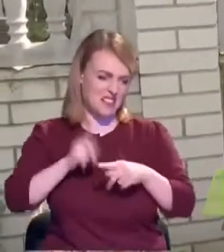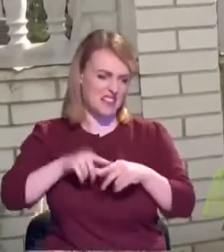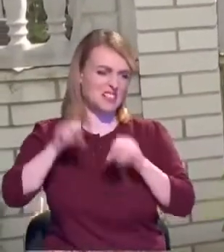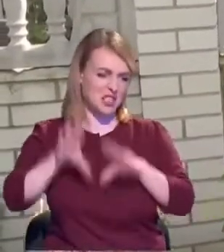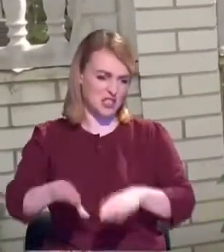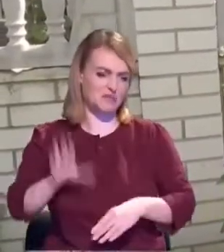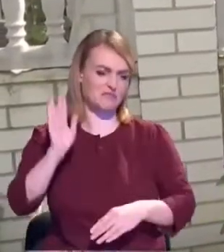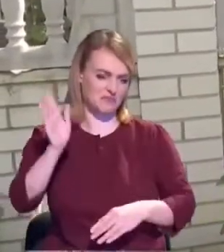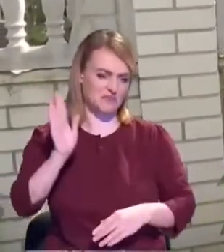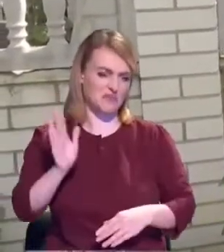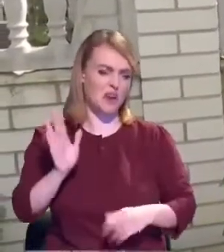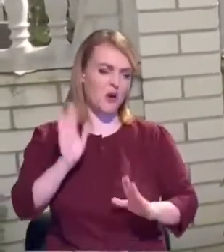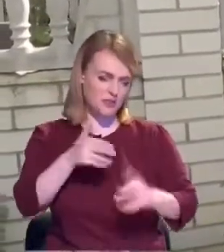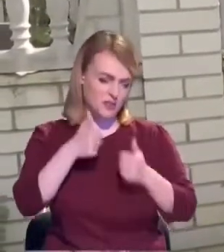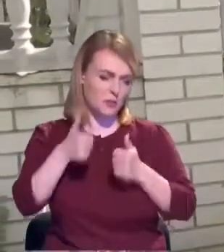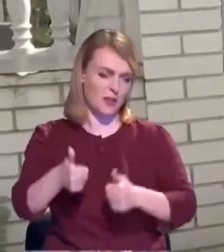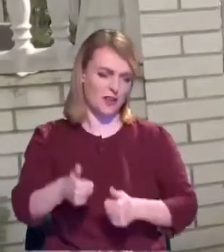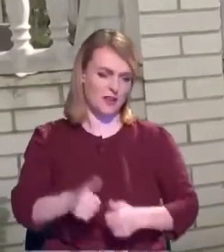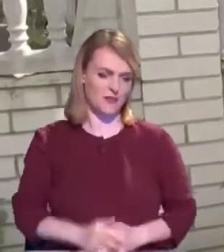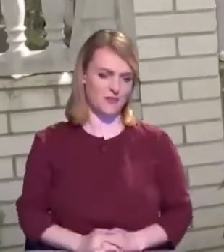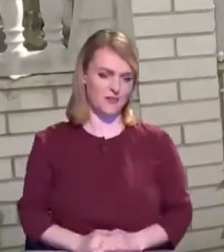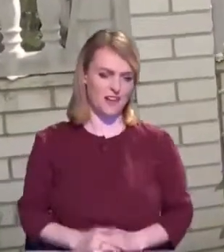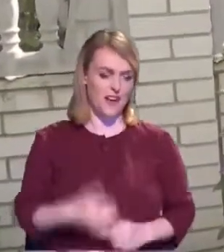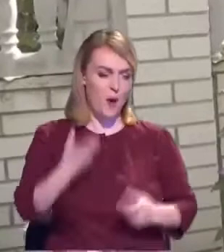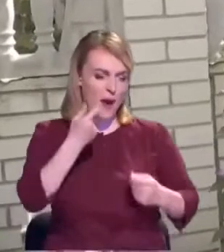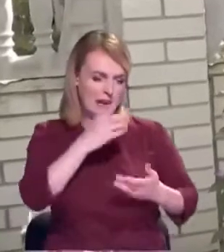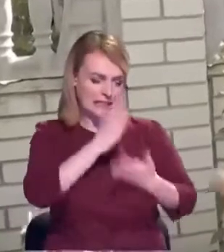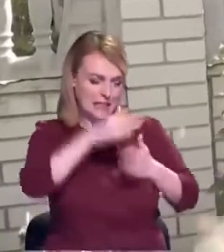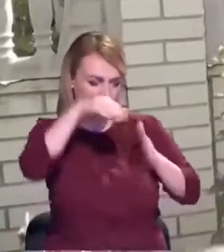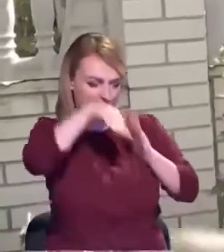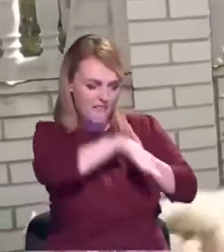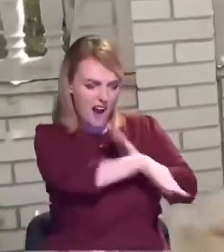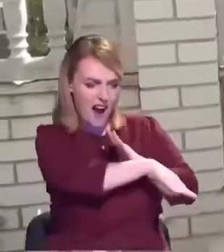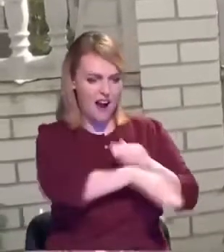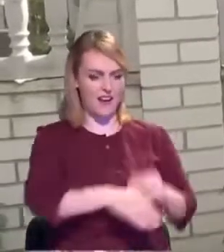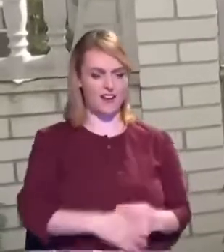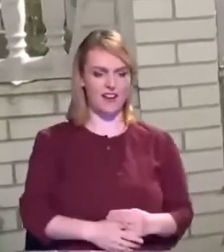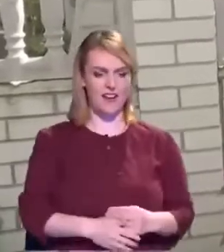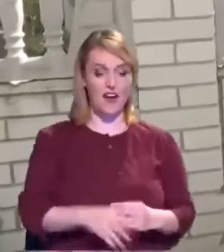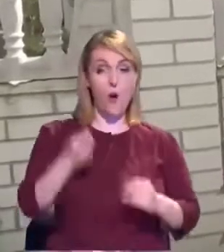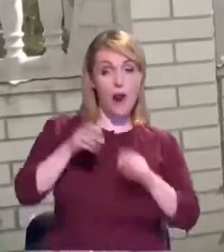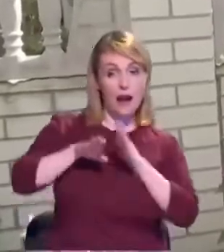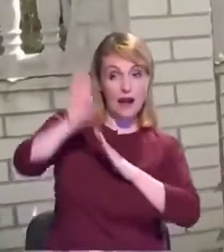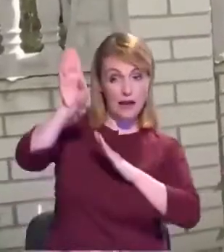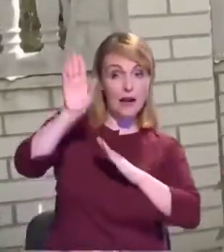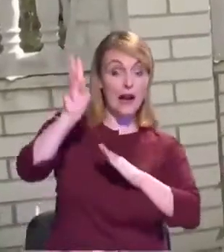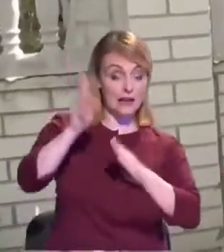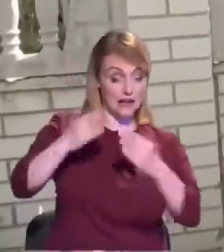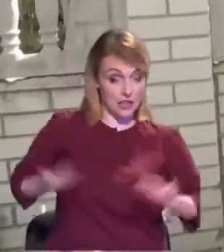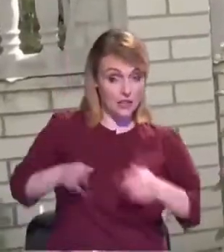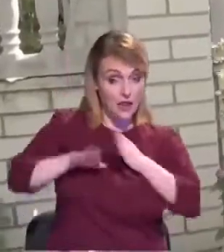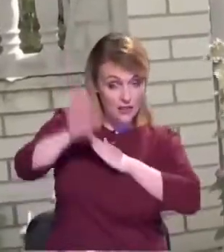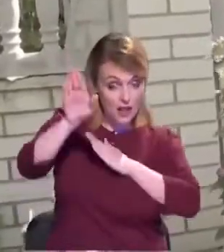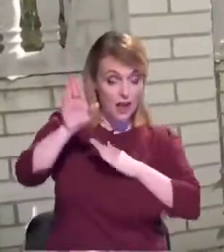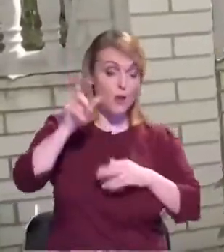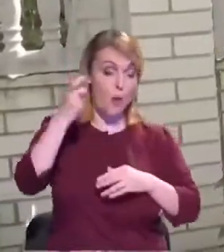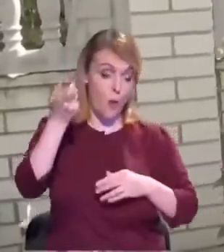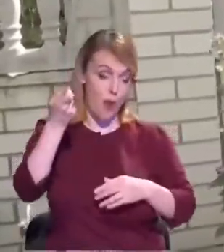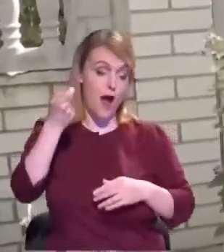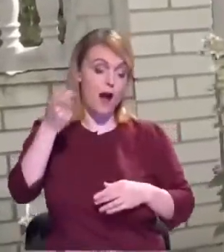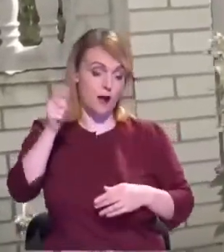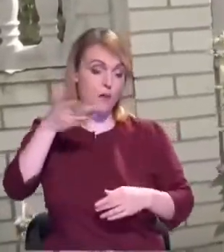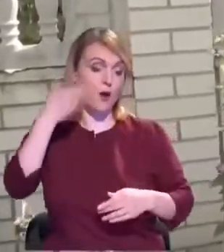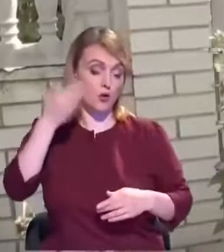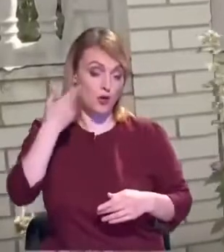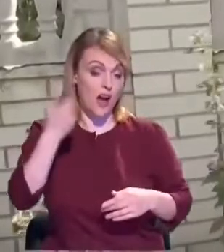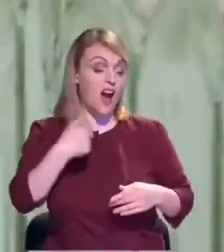așa și așa. Că la noi, l-ac, suntem la vale. Și când la vale și la deal trebuie o pompă, nu și